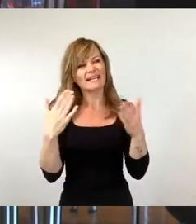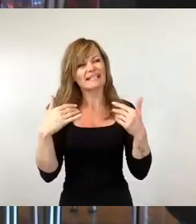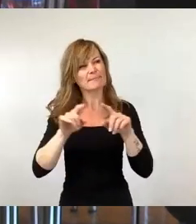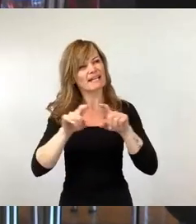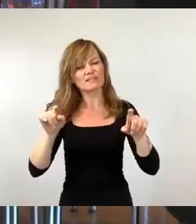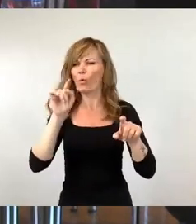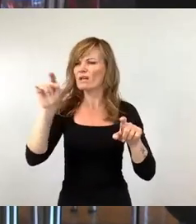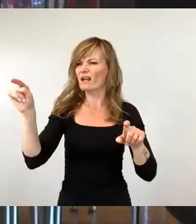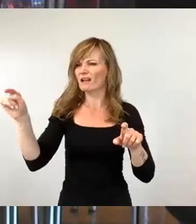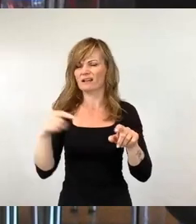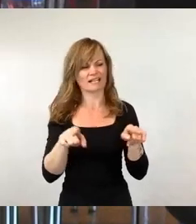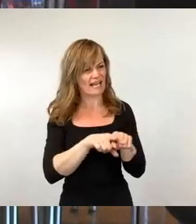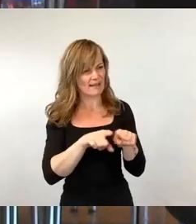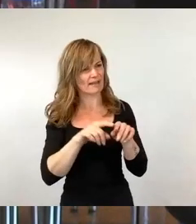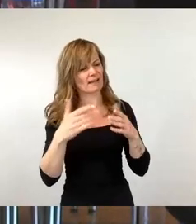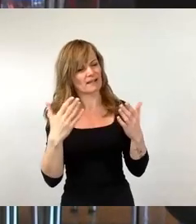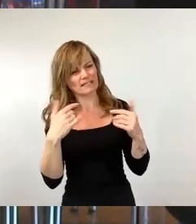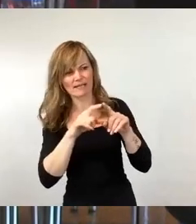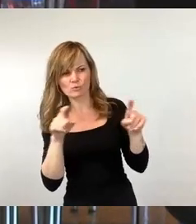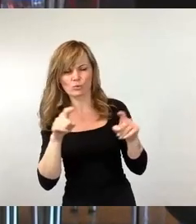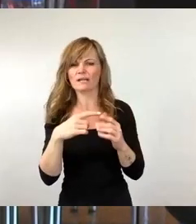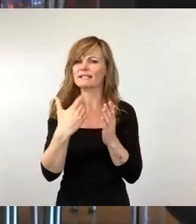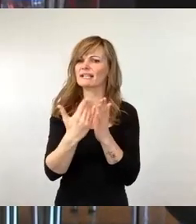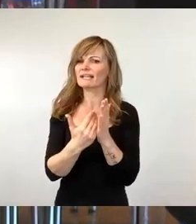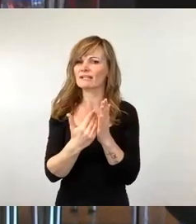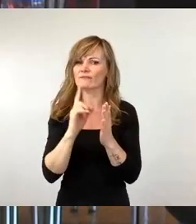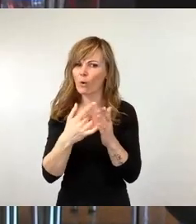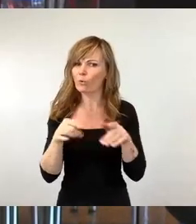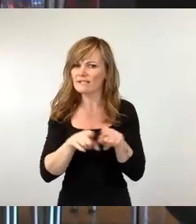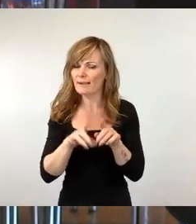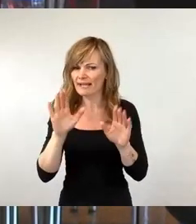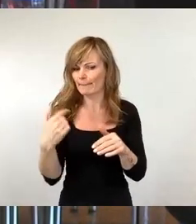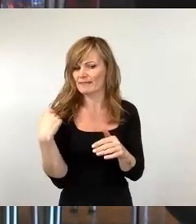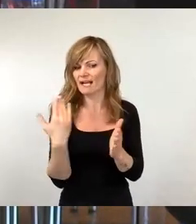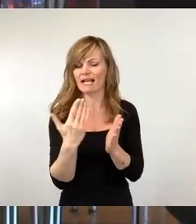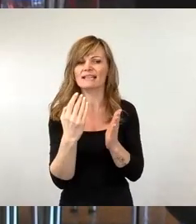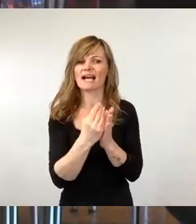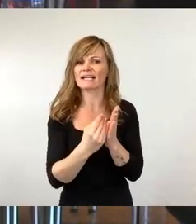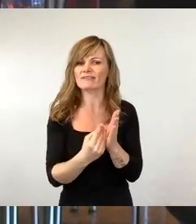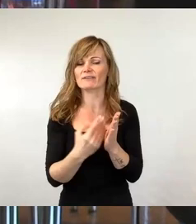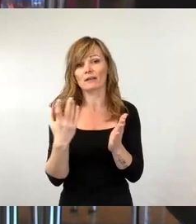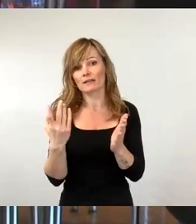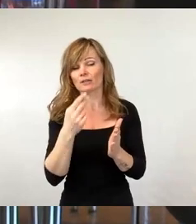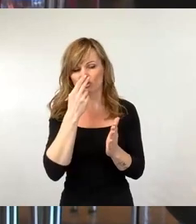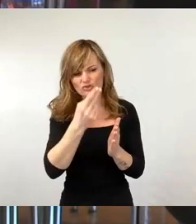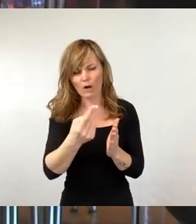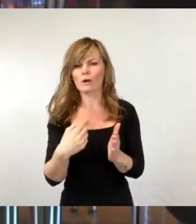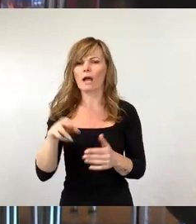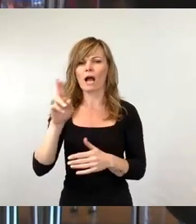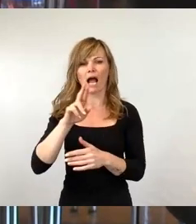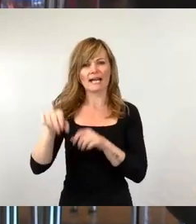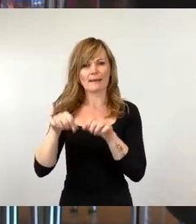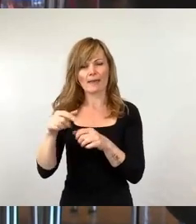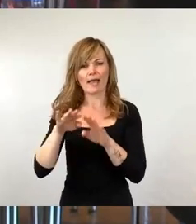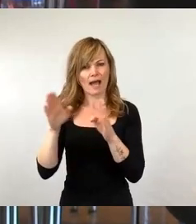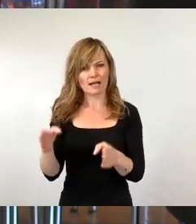Tarifzone, weil sie die Tarife angesprochen haben. Und wenn man sich die Öffnungszeiten in Radeberg, in Ottendorf, Okrilla, in